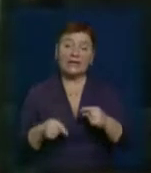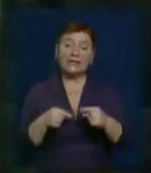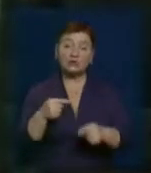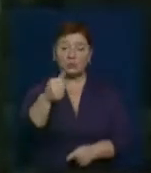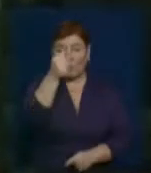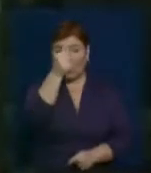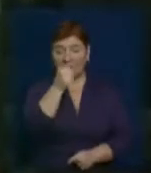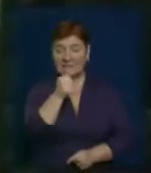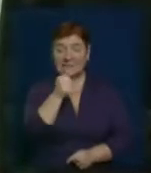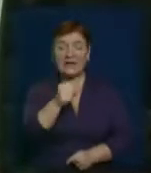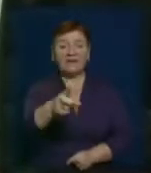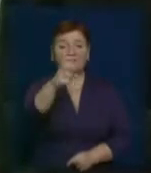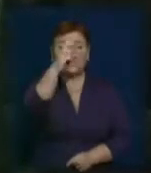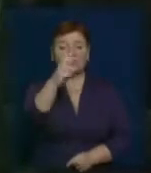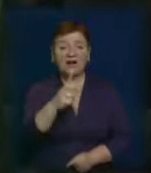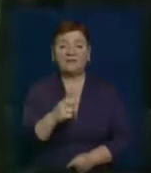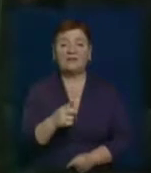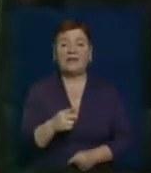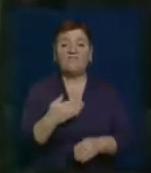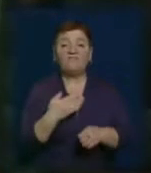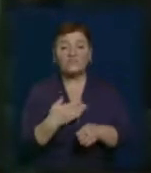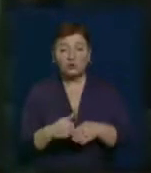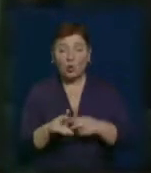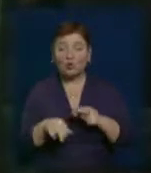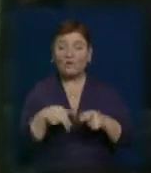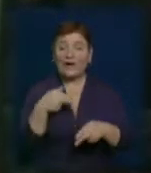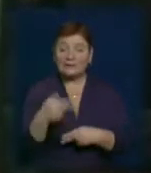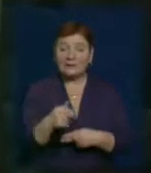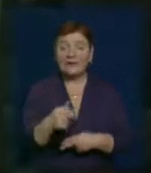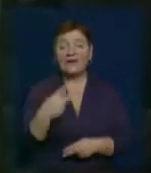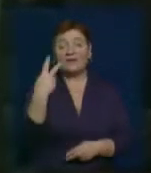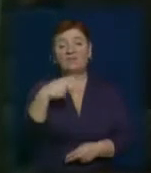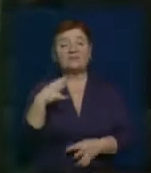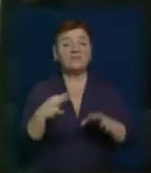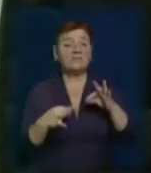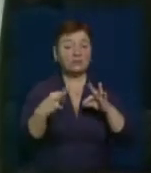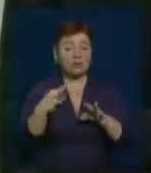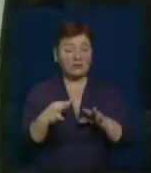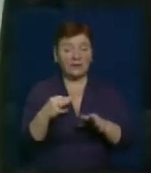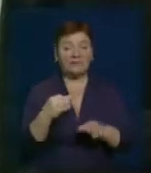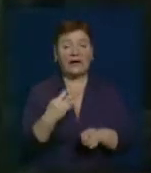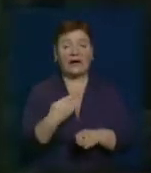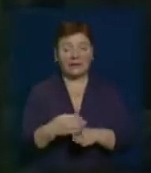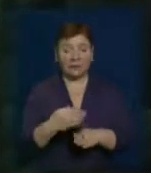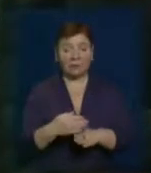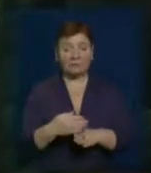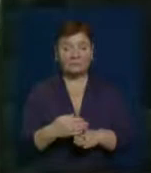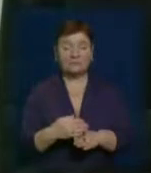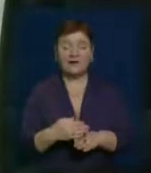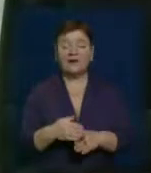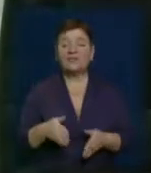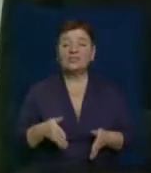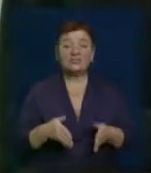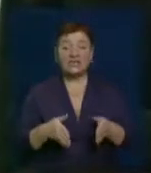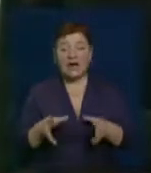місяця Державне агентство має відшкодувати позичальнику 20% вартості кредита шляхом